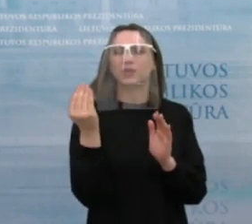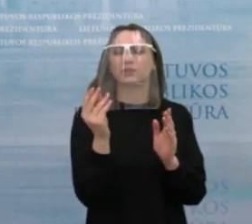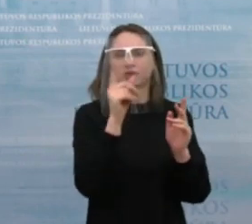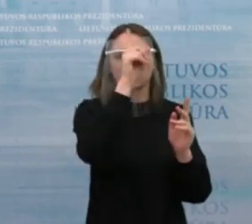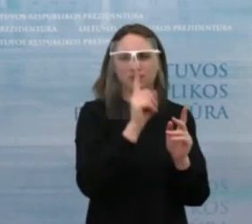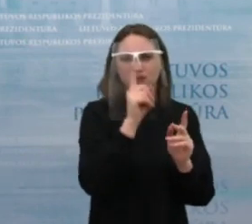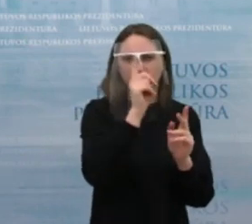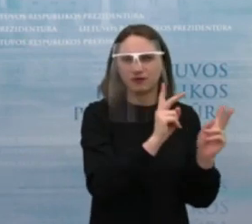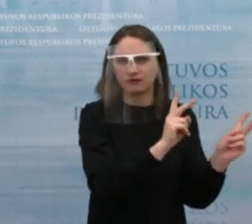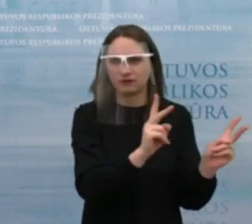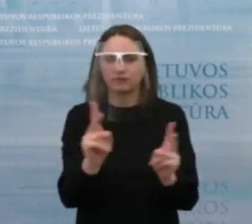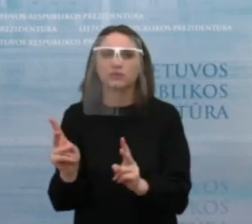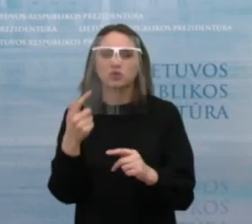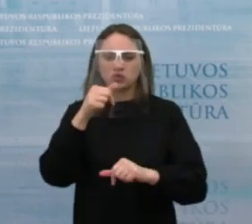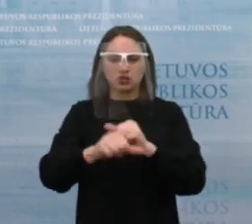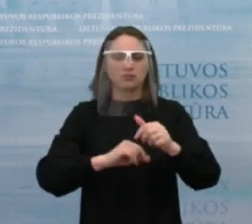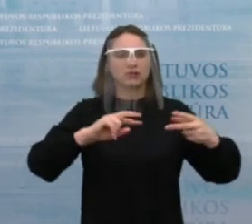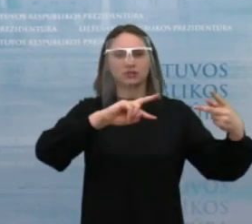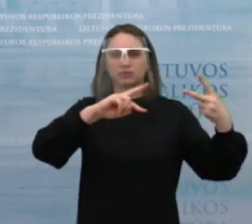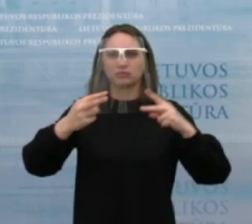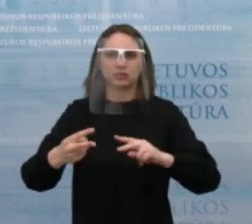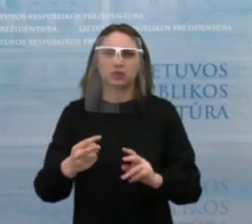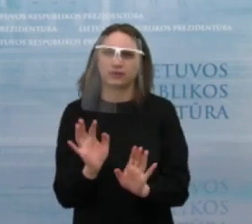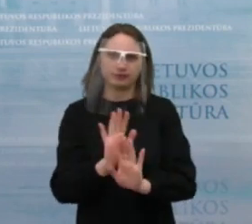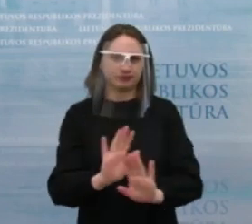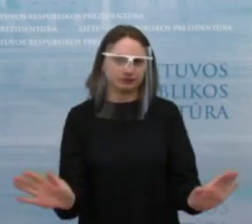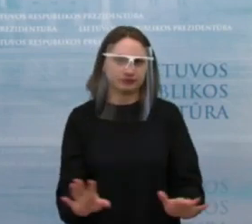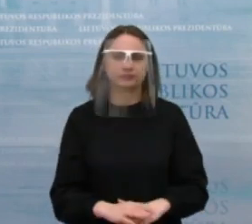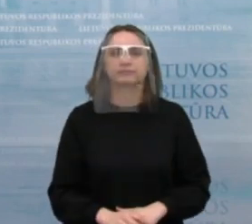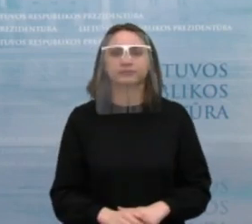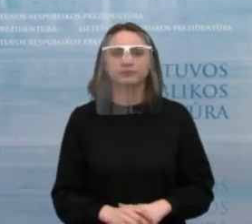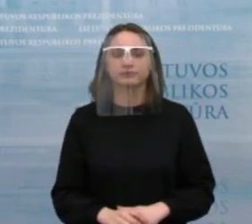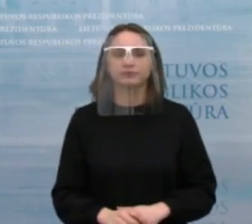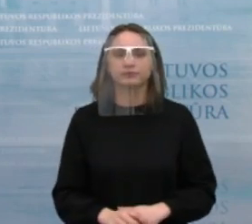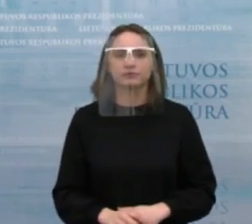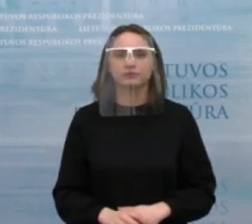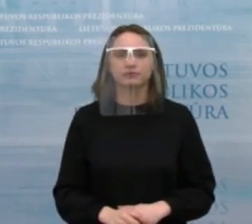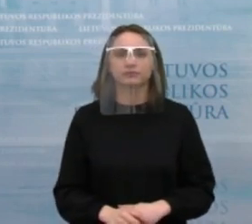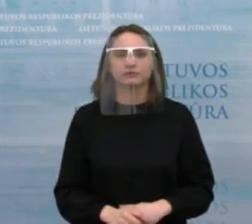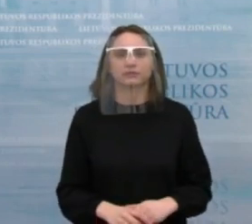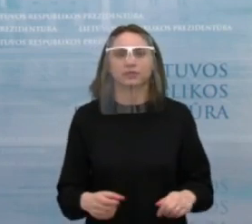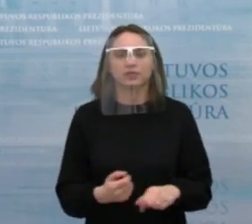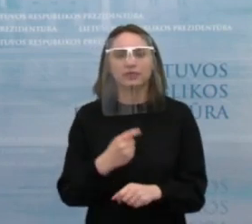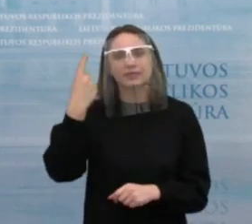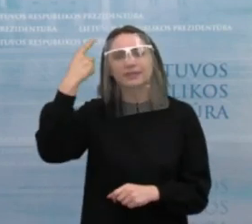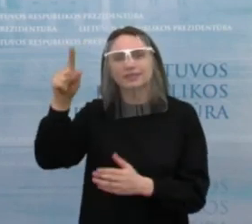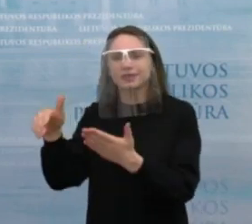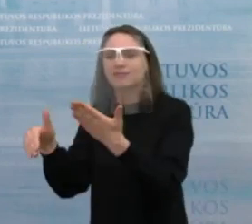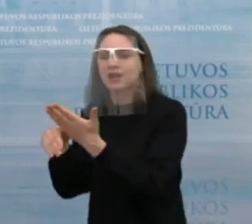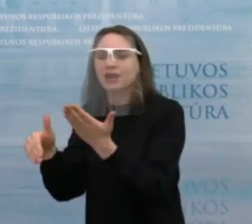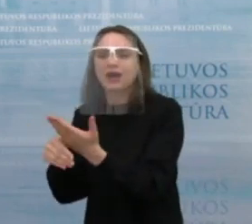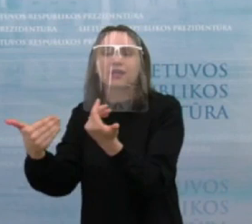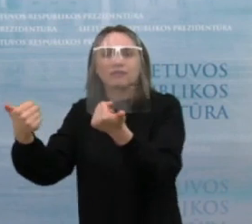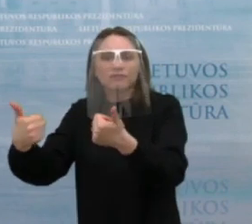kalbėti apie pokyčius jau šiais metais tikrai nesiimtume. Manome, kad turime galvoti apie kitas priemonės, kurios